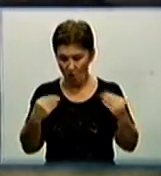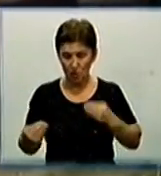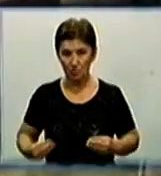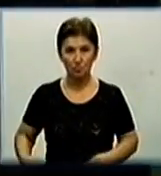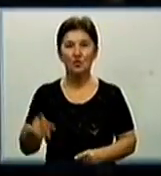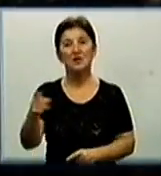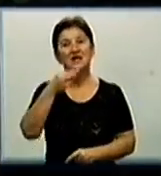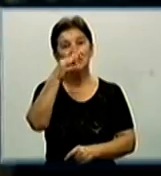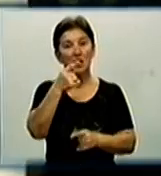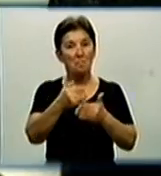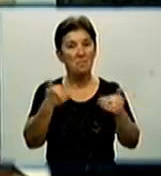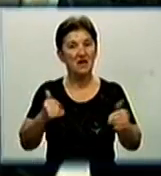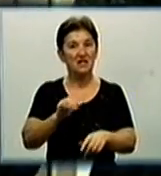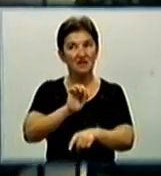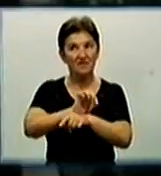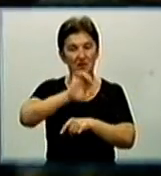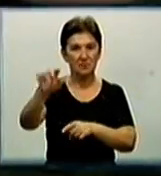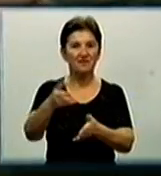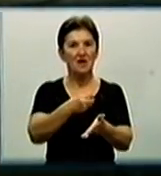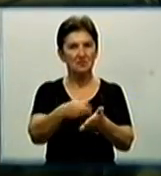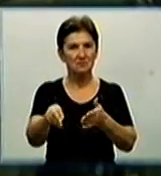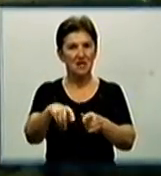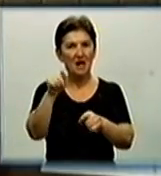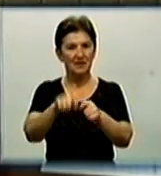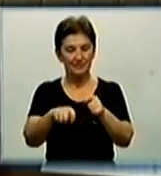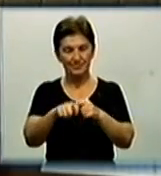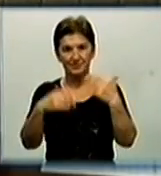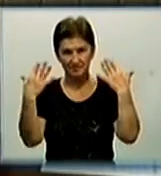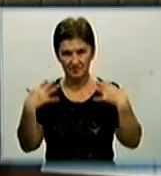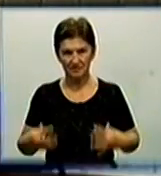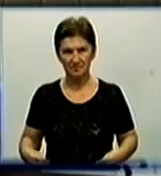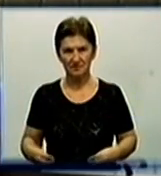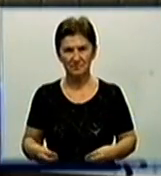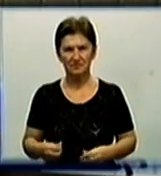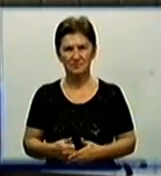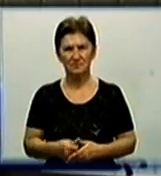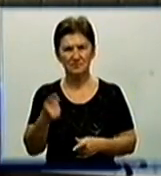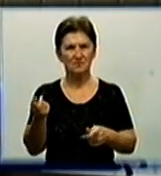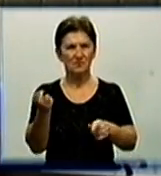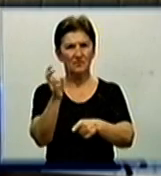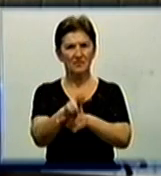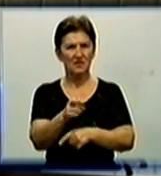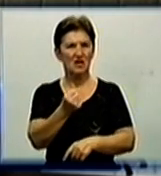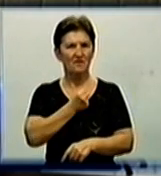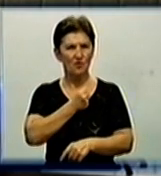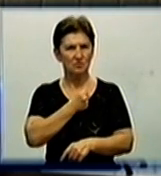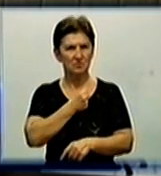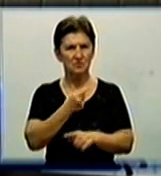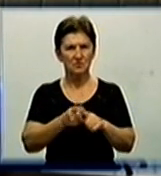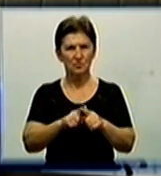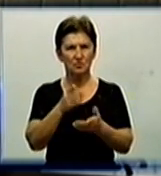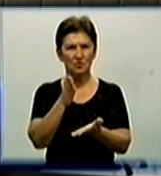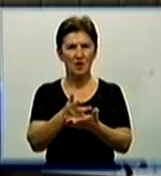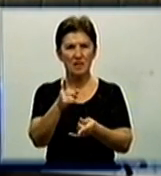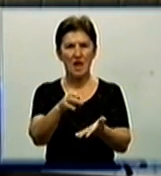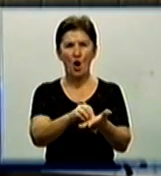сказали, перед відправленням на Схід України треба пройти певну процедуру. З військовим квитком з'явитися до військового комісаріату, в якому в нас знаходиться на